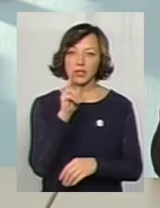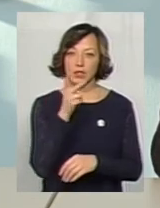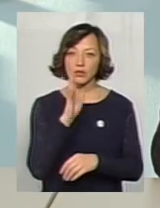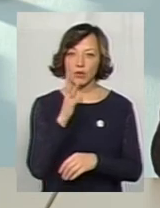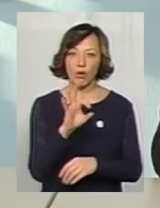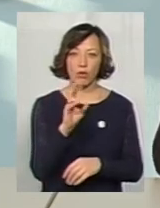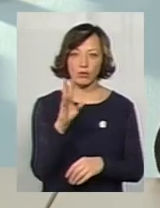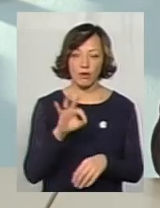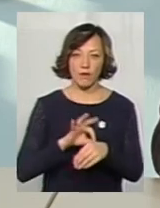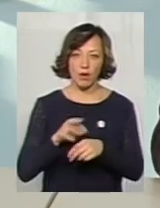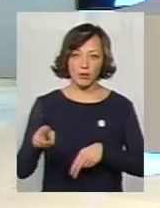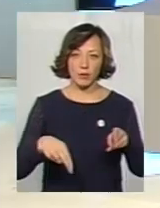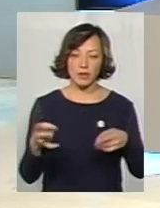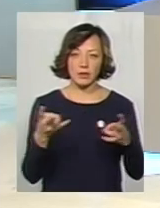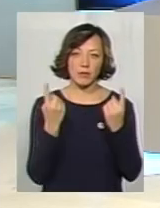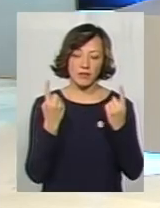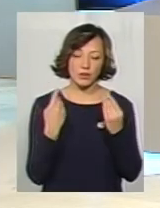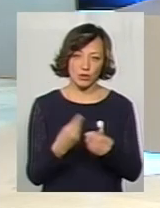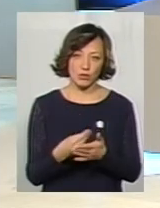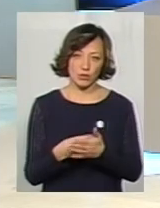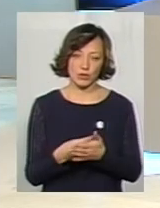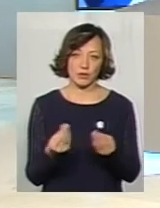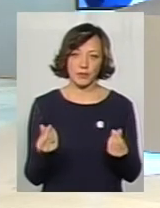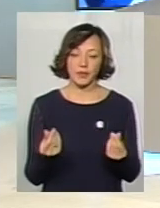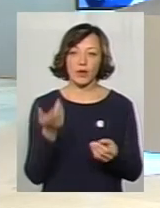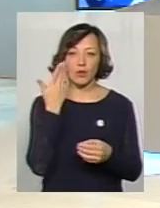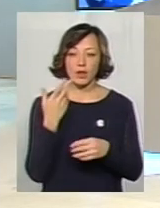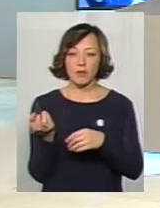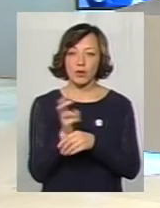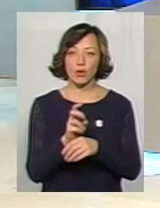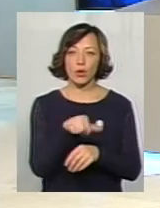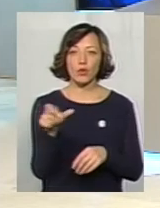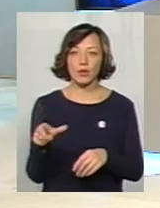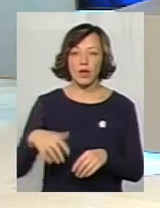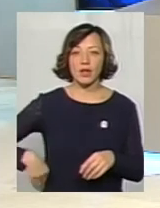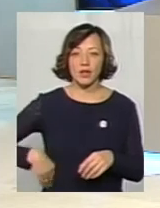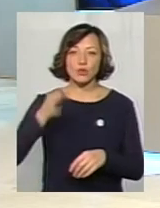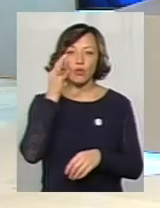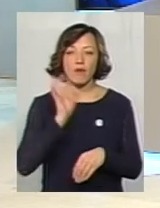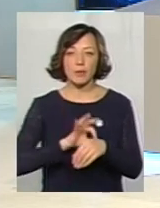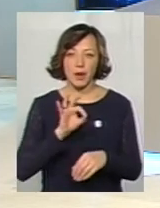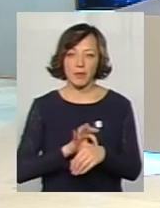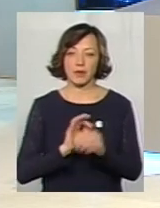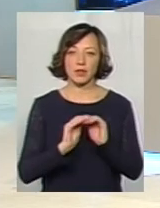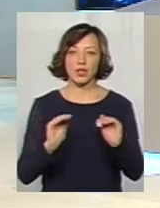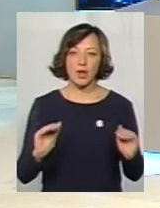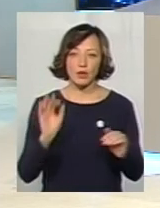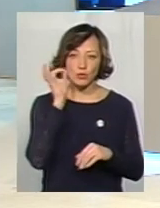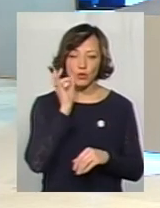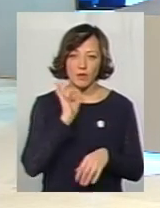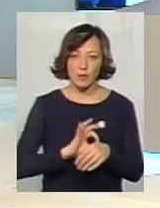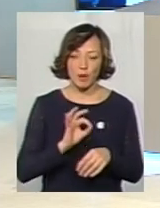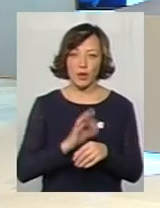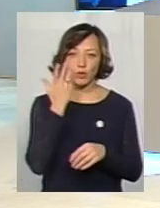роки онкохворе, якій на операцію треба величезну суму коштів. Коли приходять люди з гемодівалізом, з цукровим діабетом, з дитячим цукровим